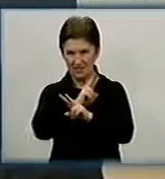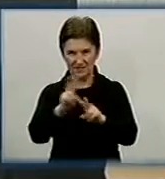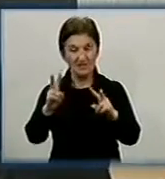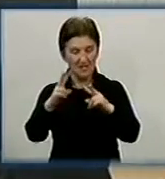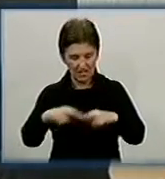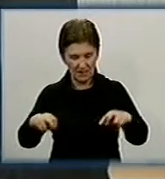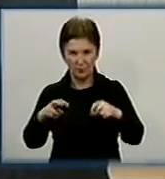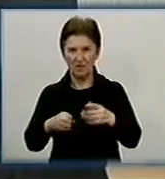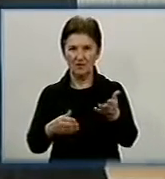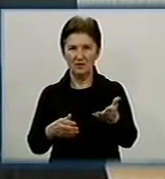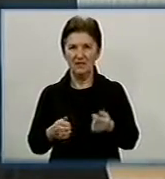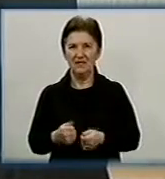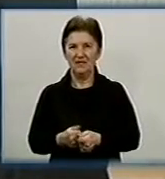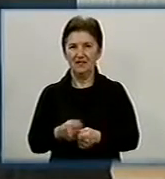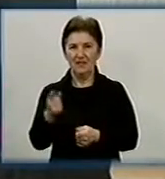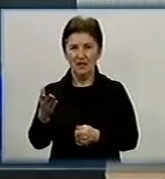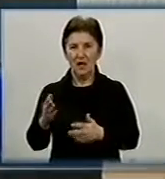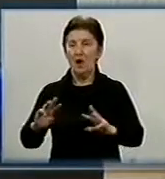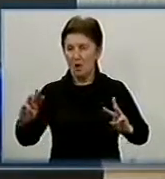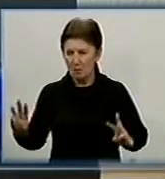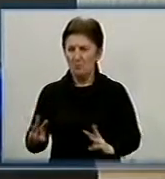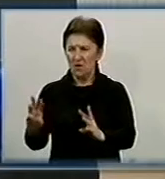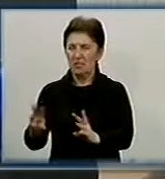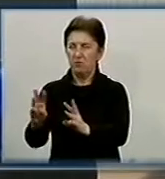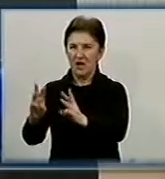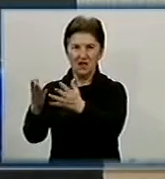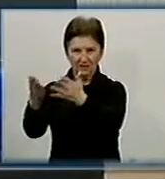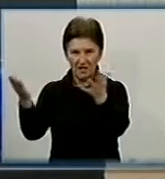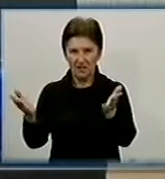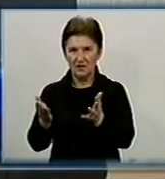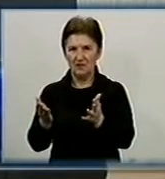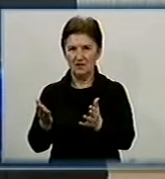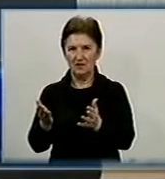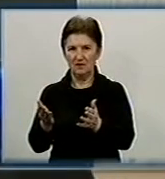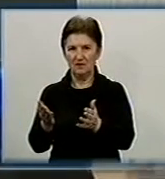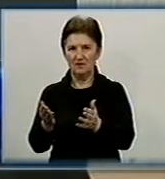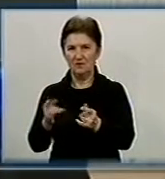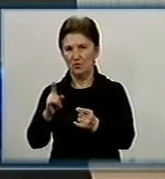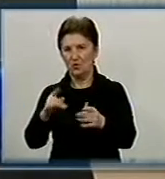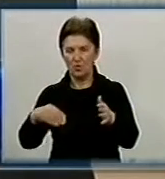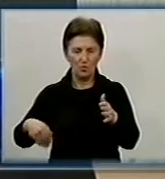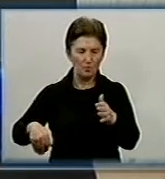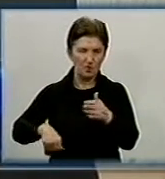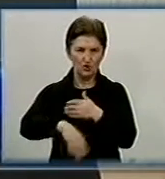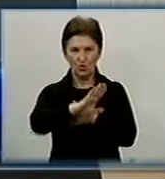Підпалив його, виліз з цього підпалив і пішов в напрямку